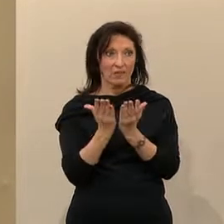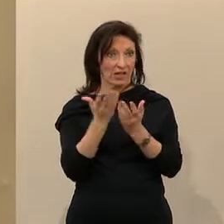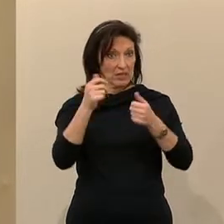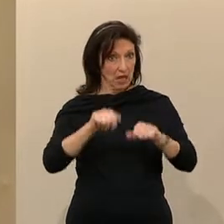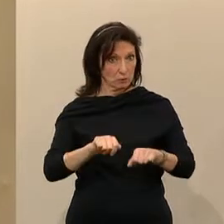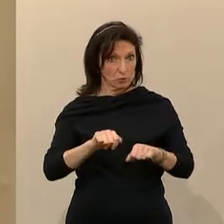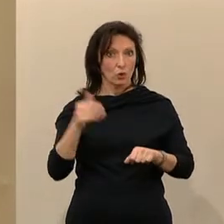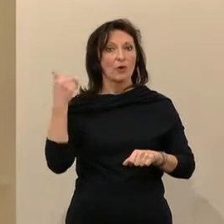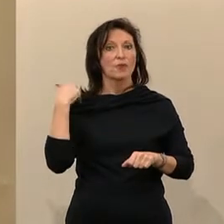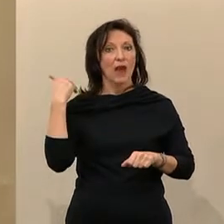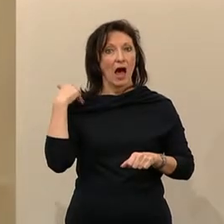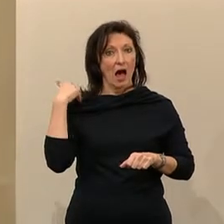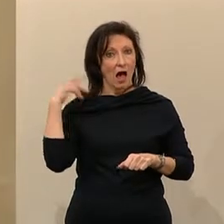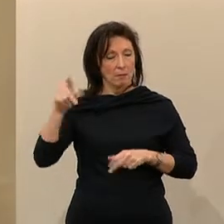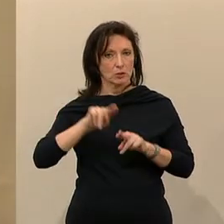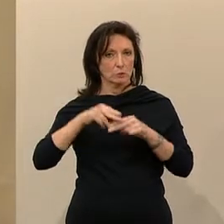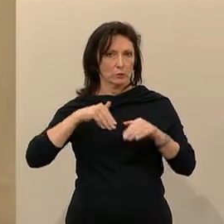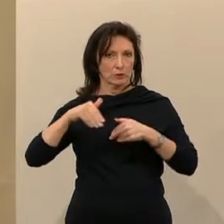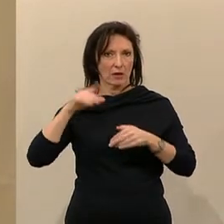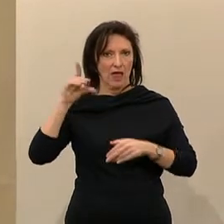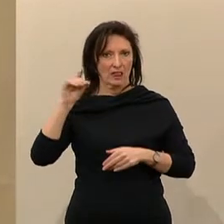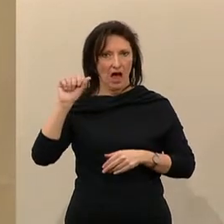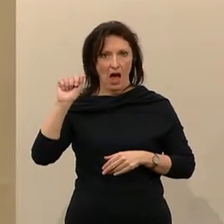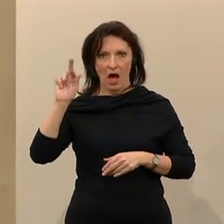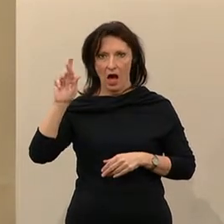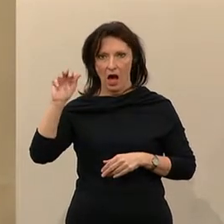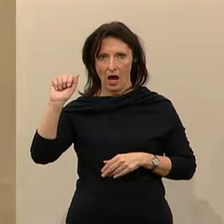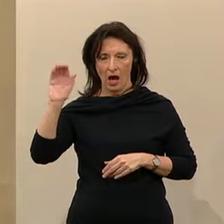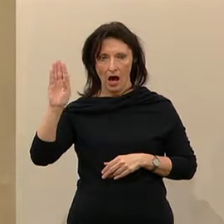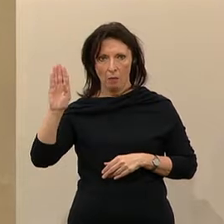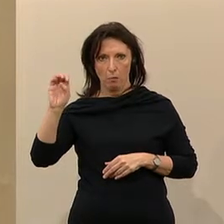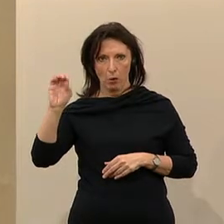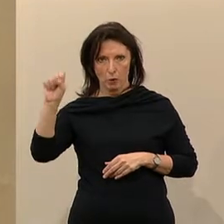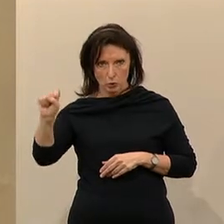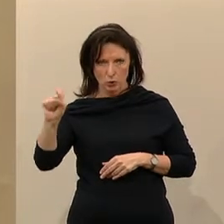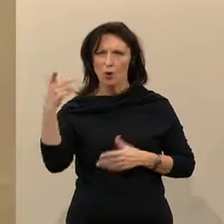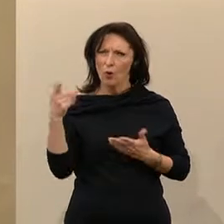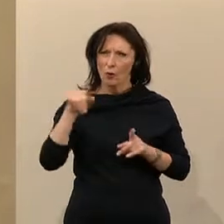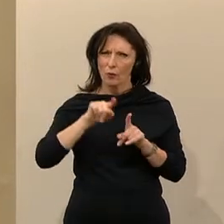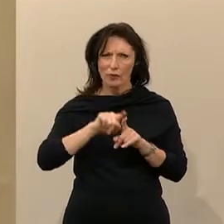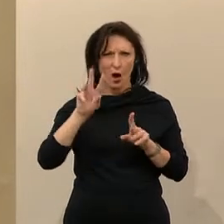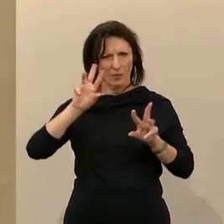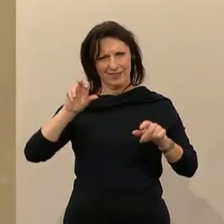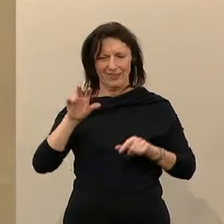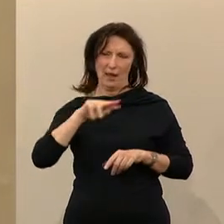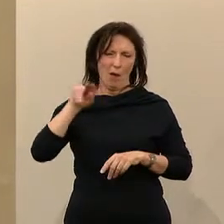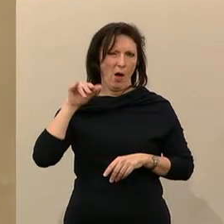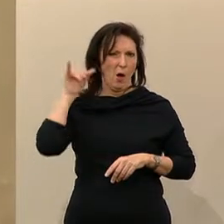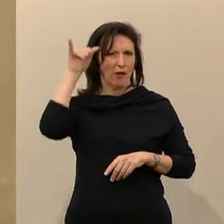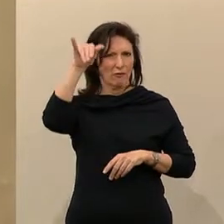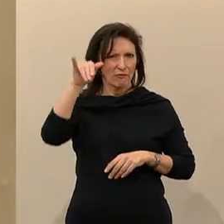Bundesminister Dara Bosch und natürlich den zweiten großen Themenbereich, die unzulässigen Zahlungsflüsse rund um den Eurofighter-Deal